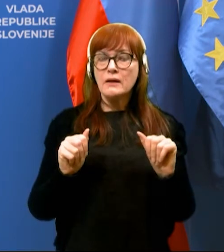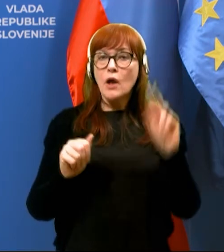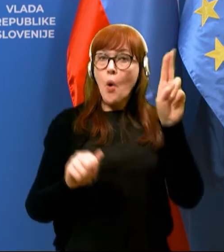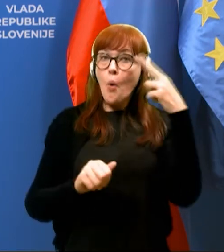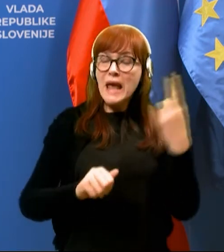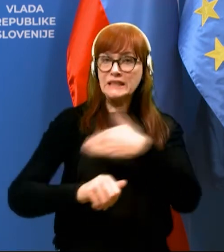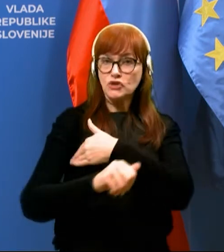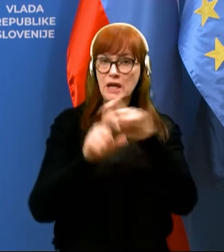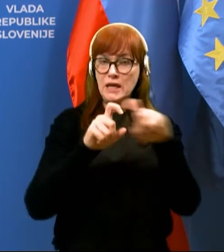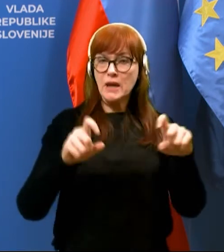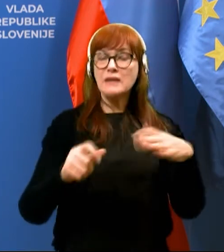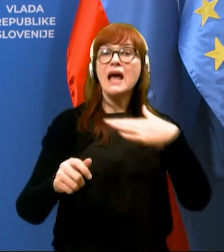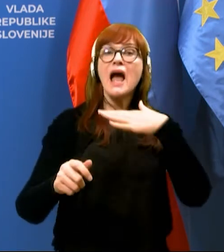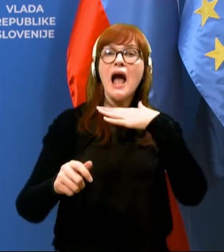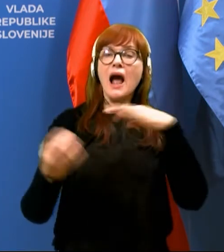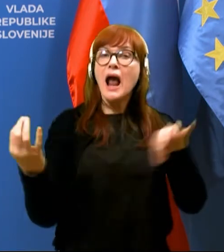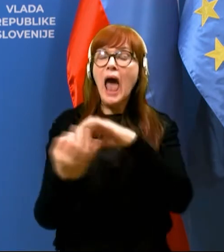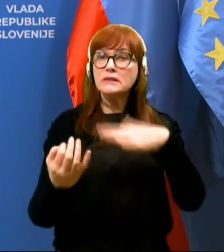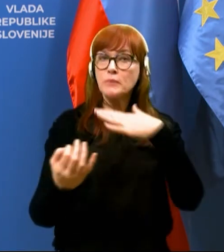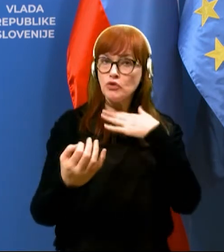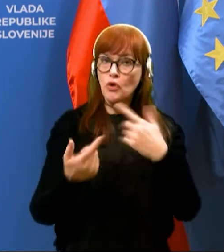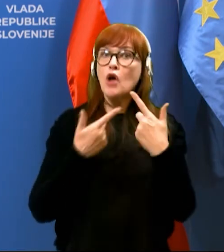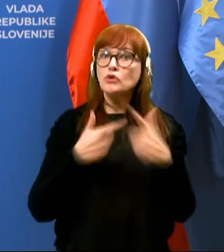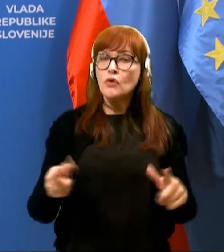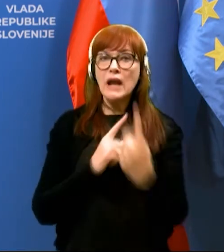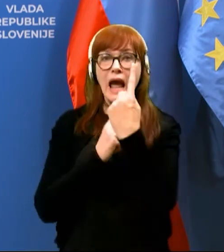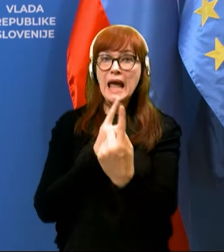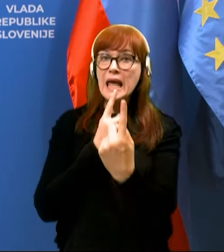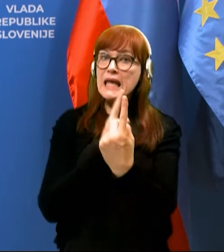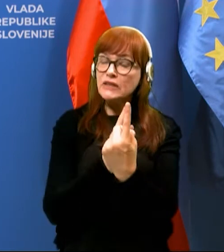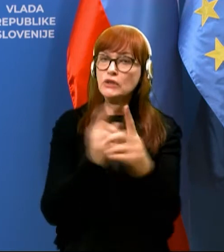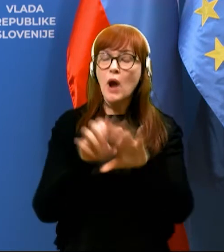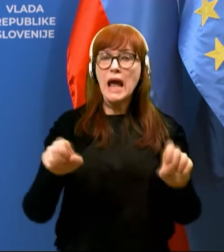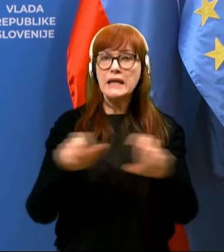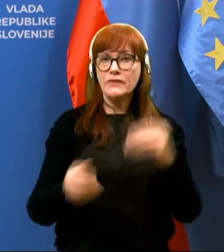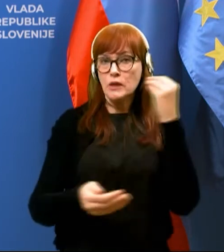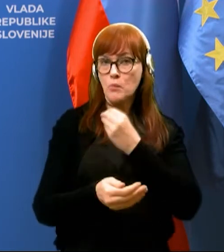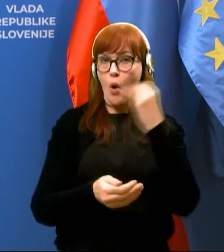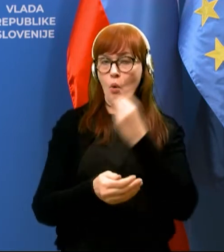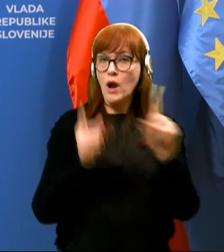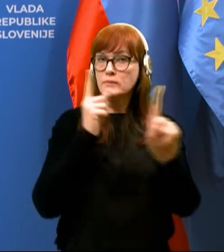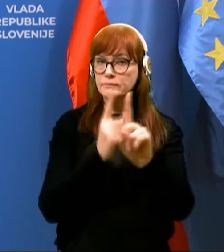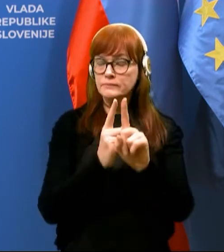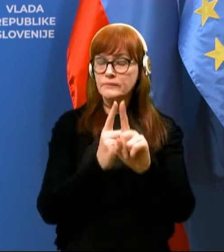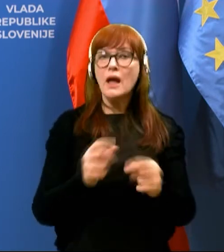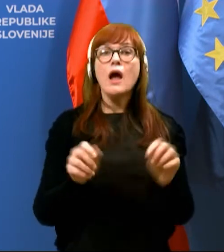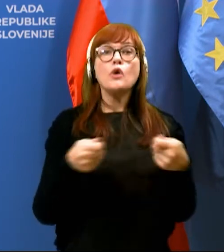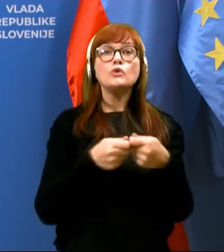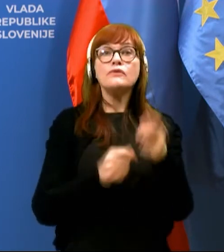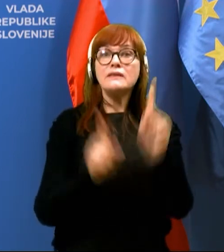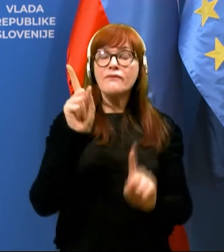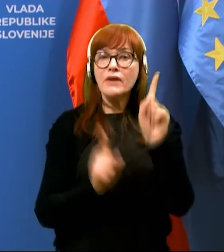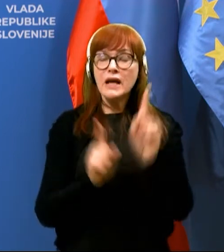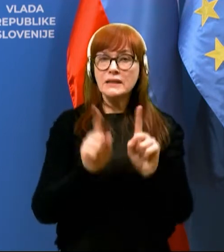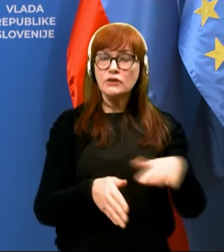gimnazijah in v glasbenih šolah je dovoljena individualna izvedba pouka. Kar se tiče vrtcev, torej